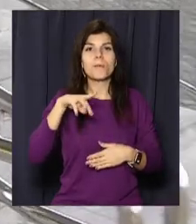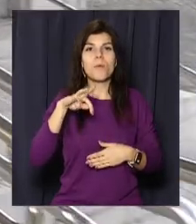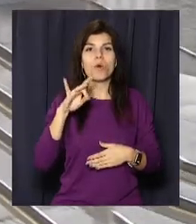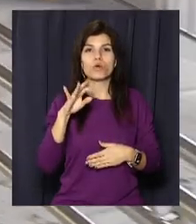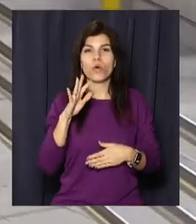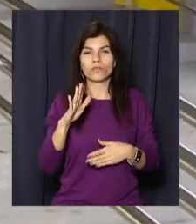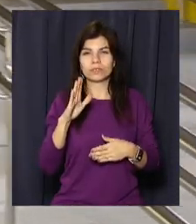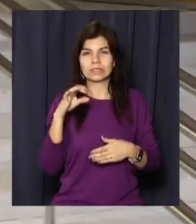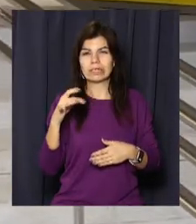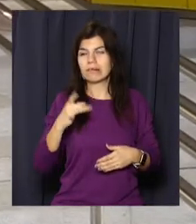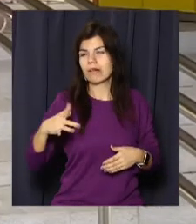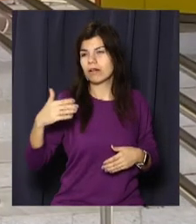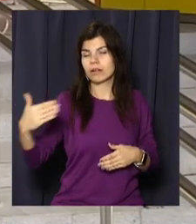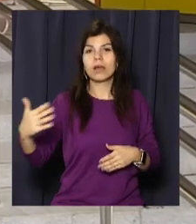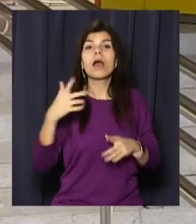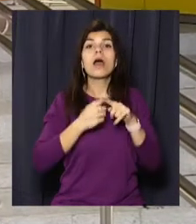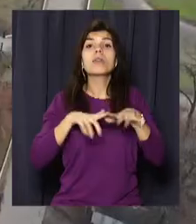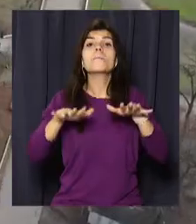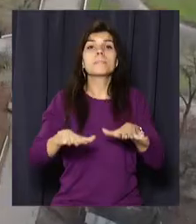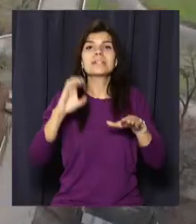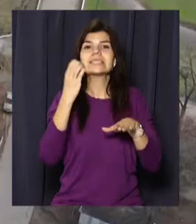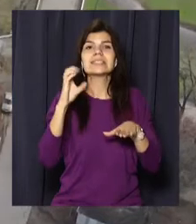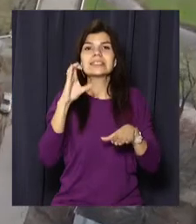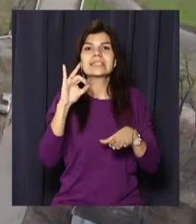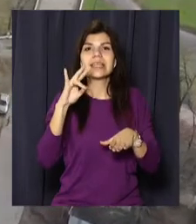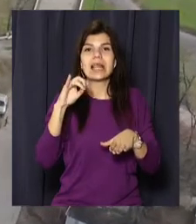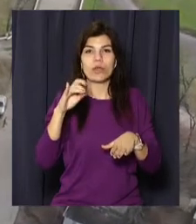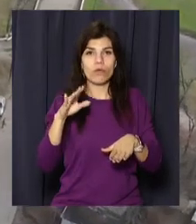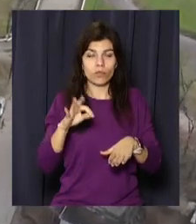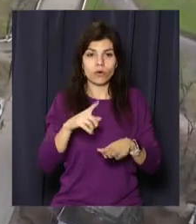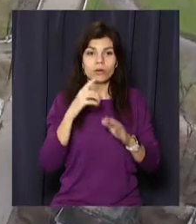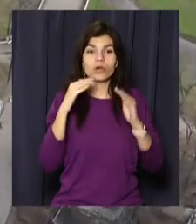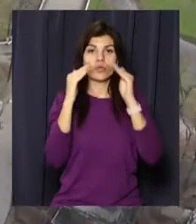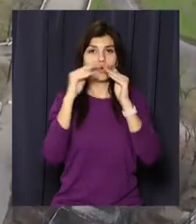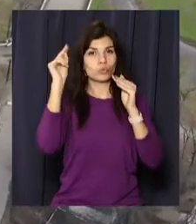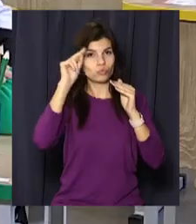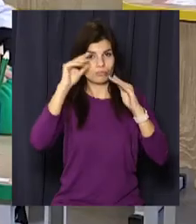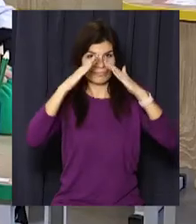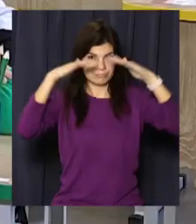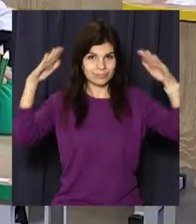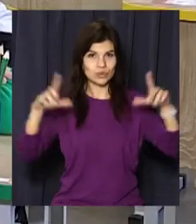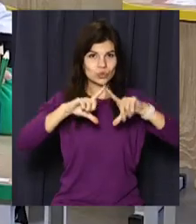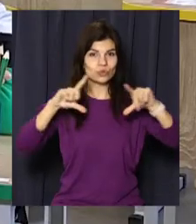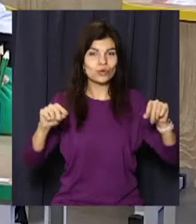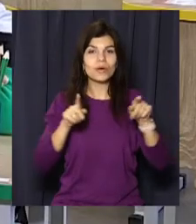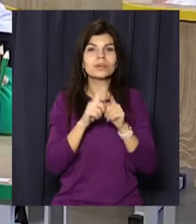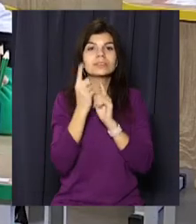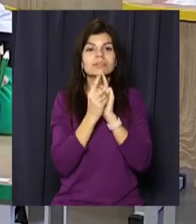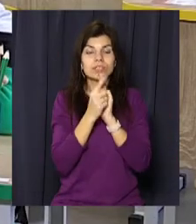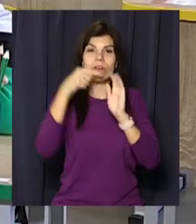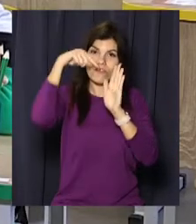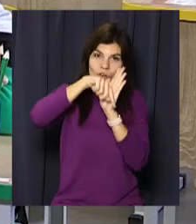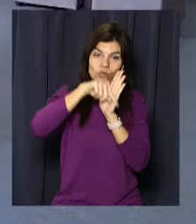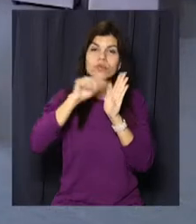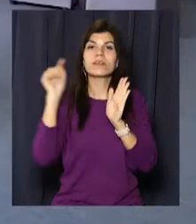Синельниківському районі реконструювали вперше за понад 40 років. Будівлю навчального закладу сучаснили комплексно і зовні, і